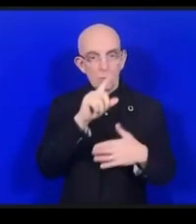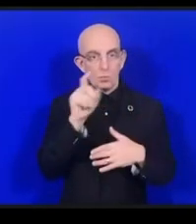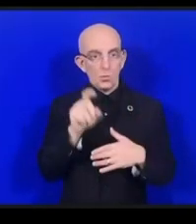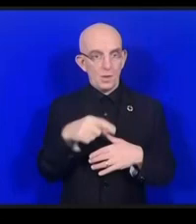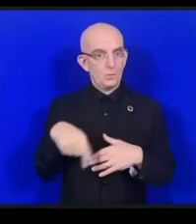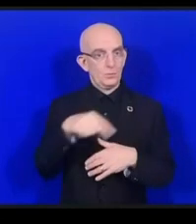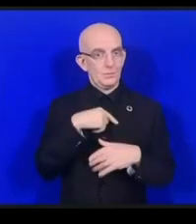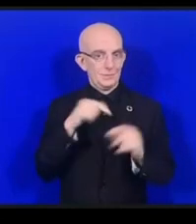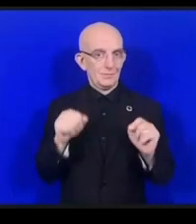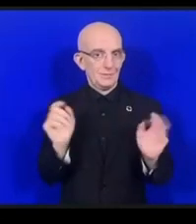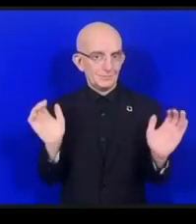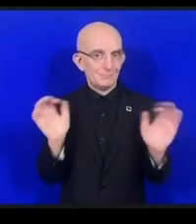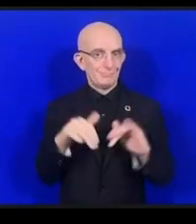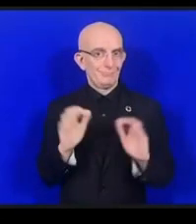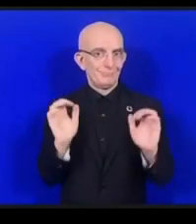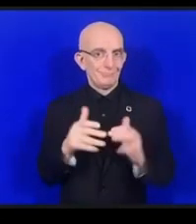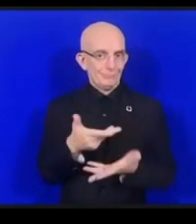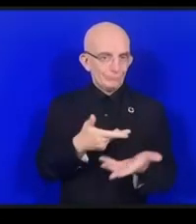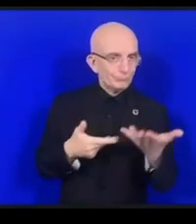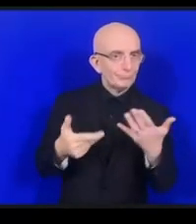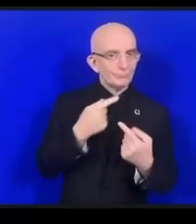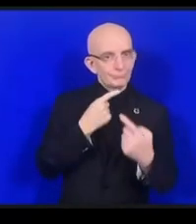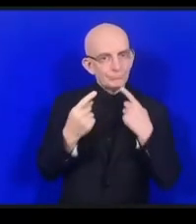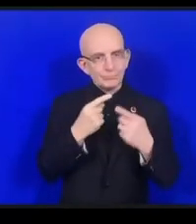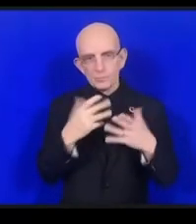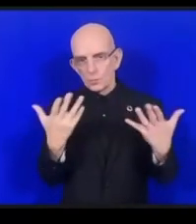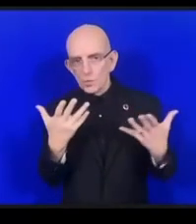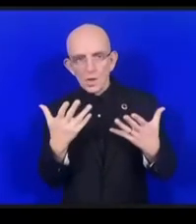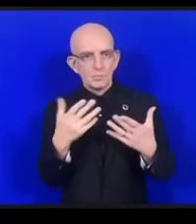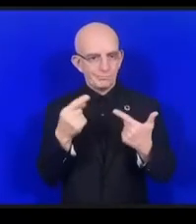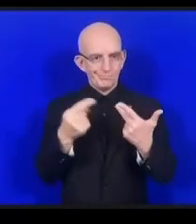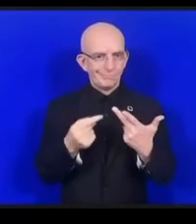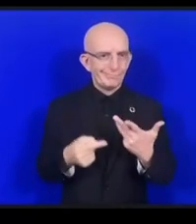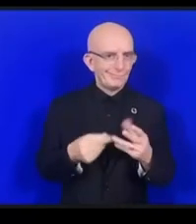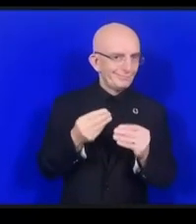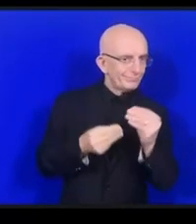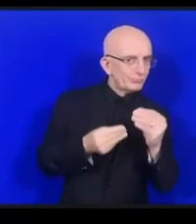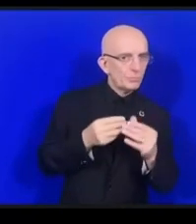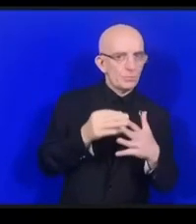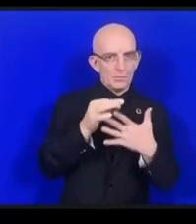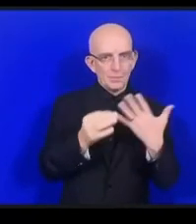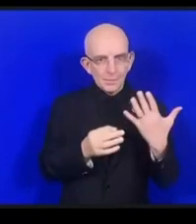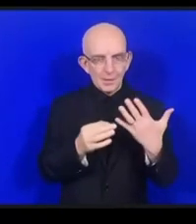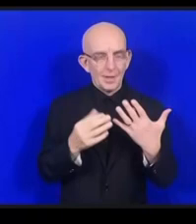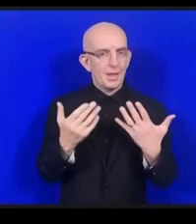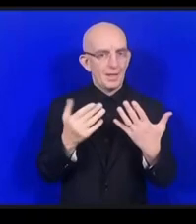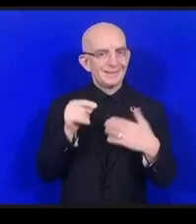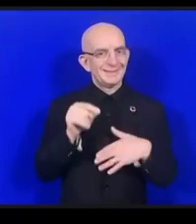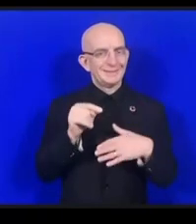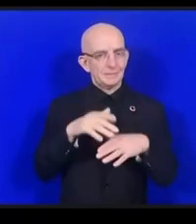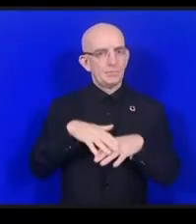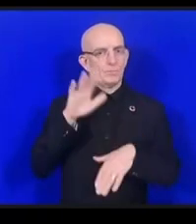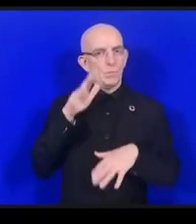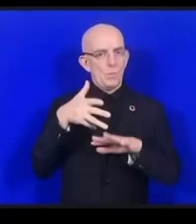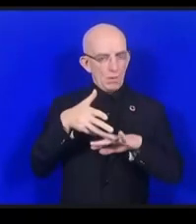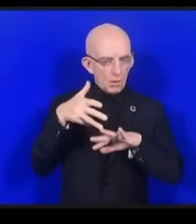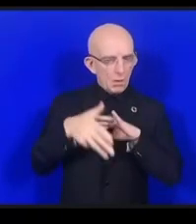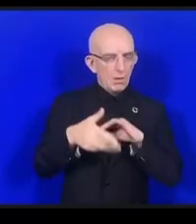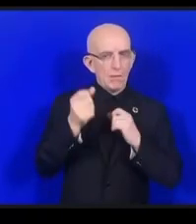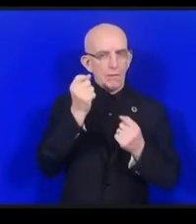問題についていろい話し合うためにはまず自分たちの理解を含まなければなりません